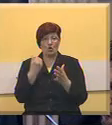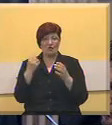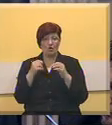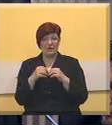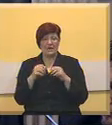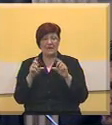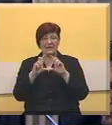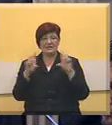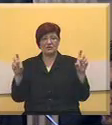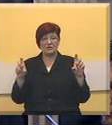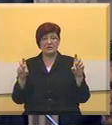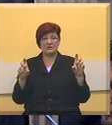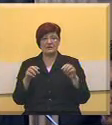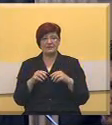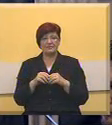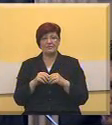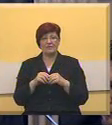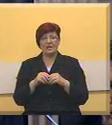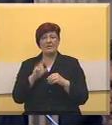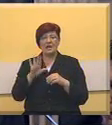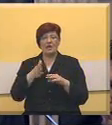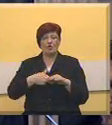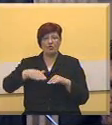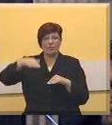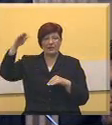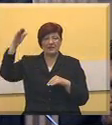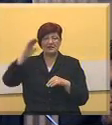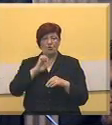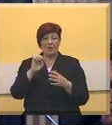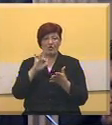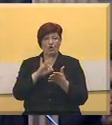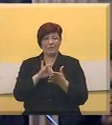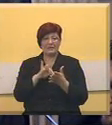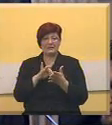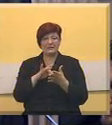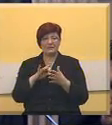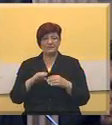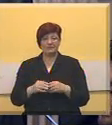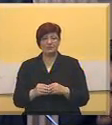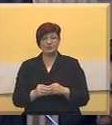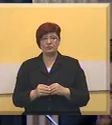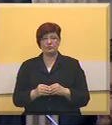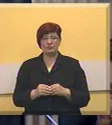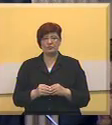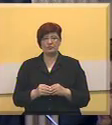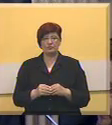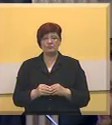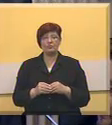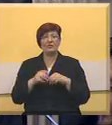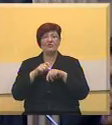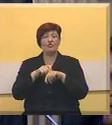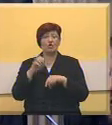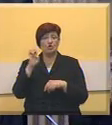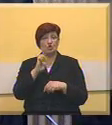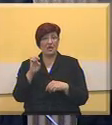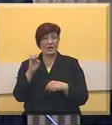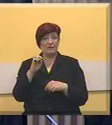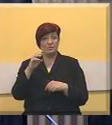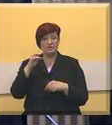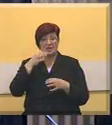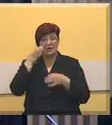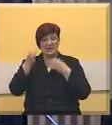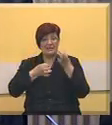i njegovog prerastanje u Evropski centar ekscelentnosti. vodeću Evropsko naučno